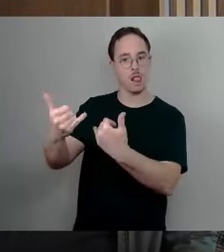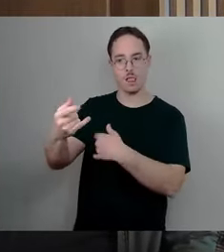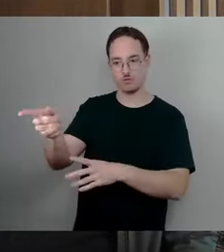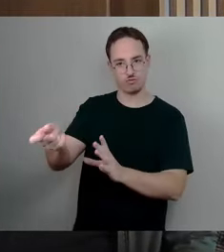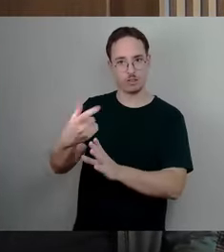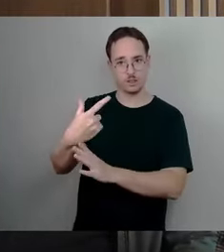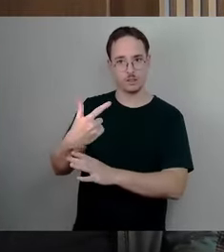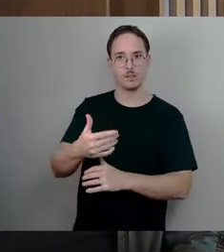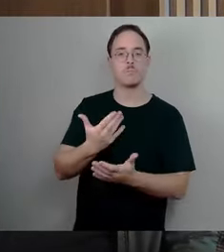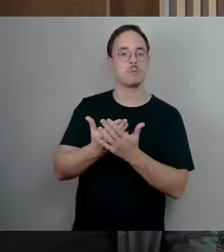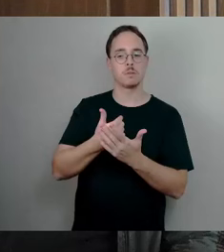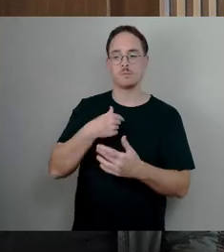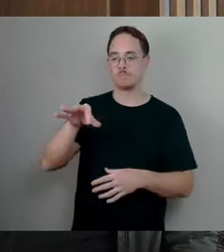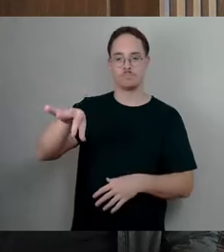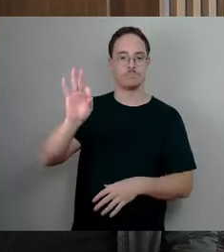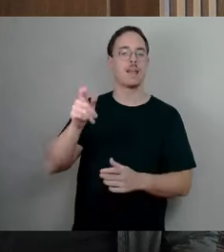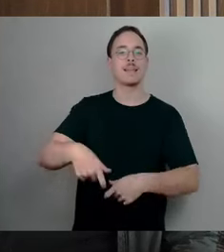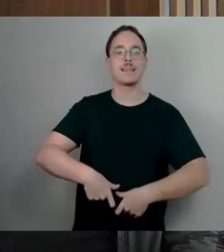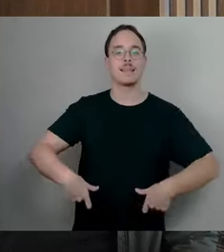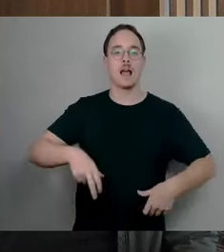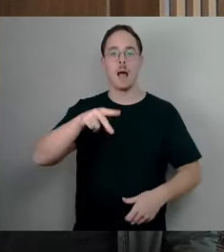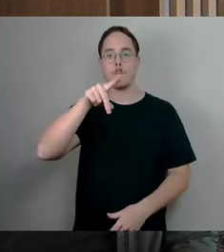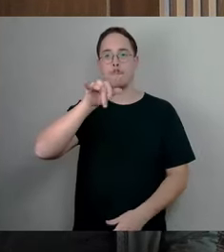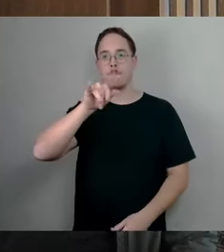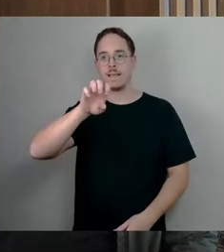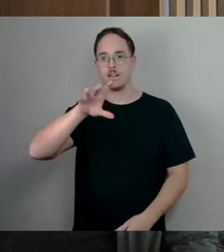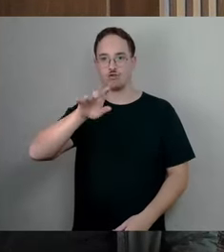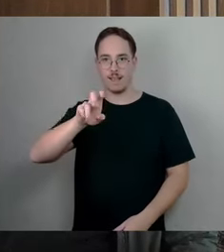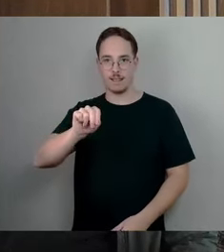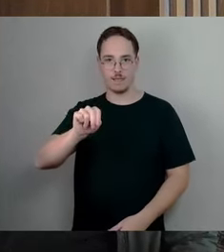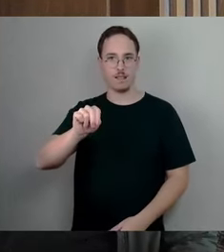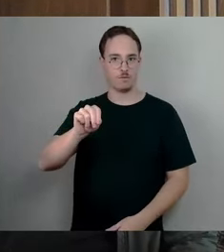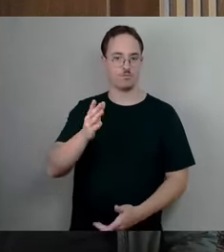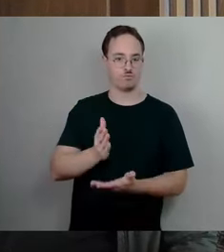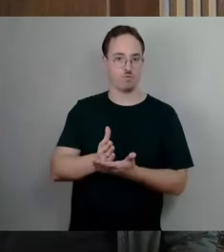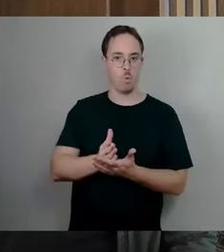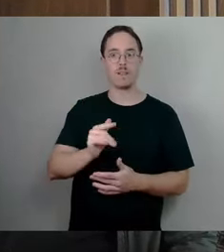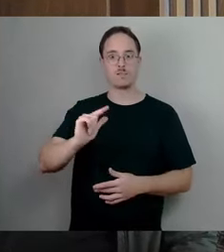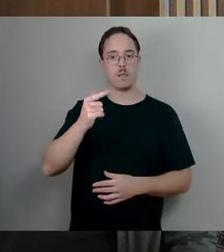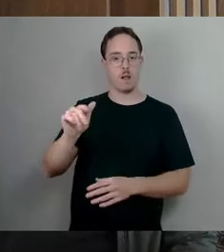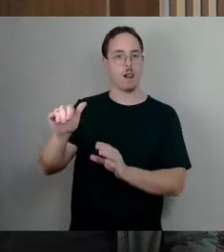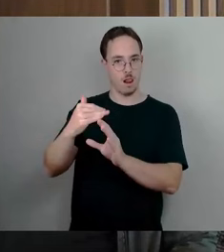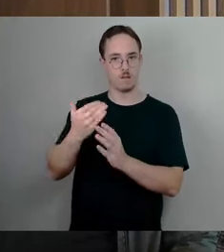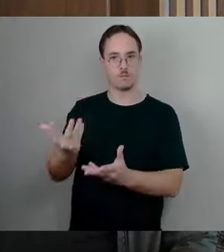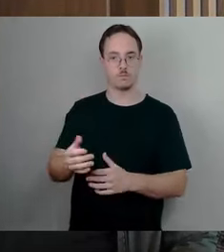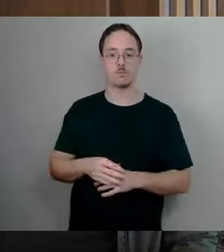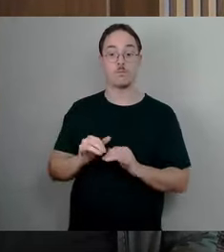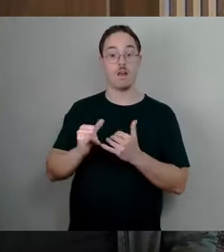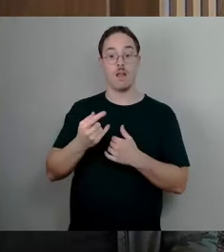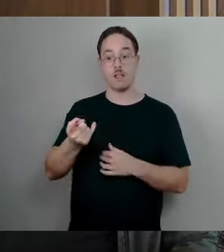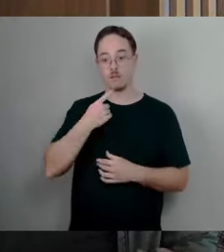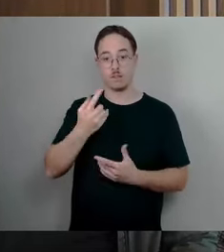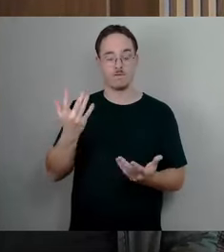von diesem halben Jahr schon die zweite aus Pieschen, die sich gemeldet hat, da schreiben die Eltern, dass trotz großer grundsätzlicher Zufriedenheit mit der